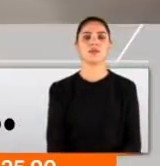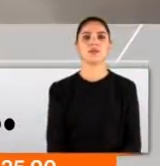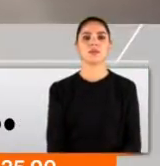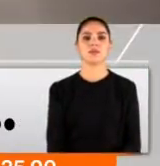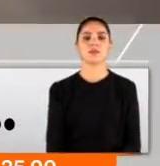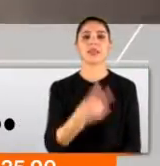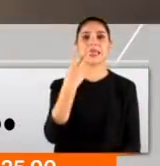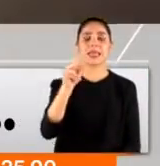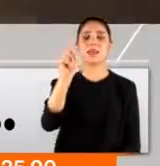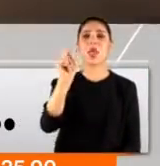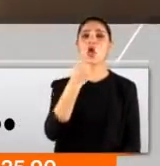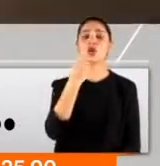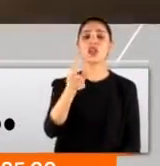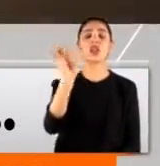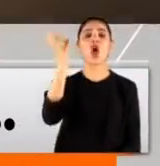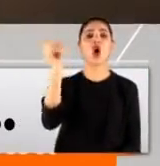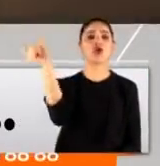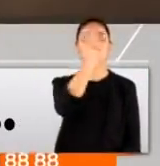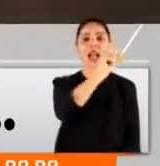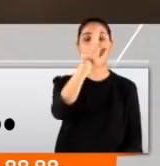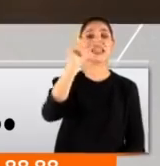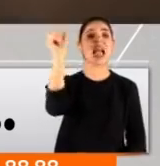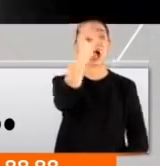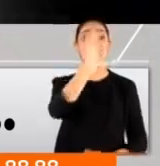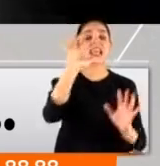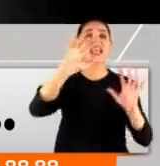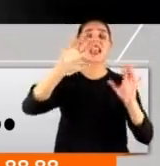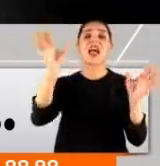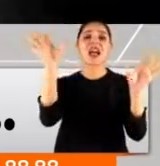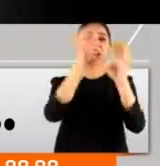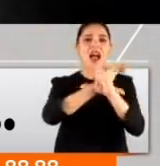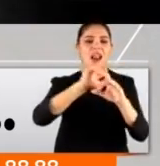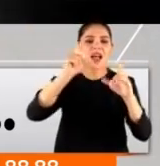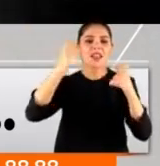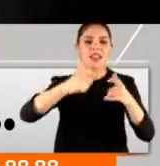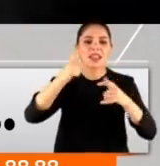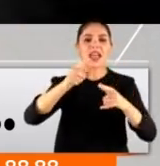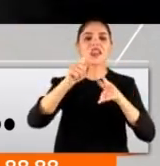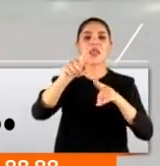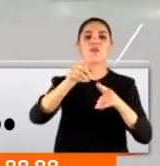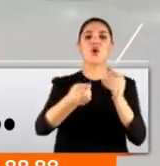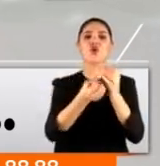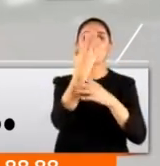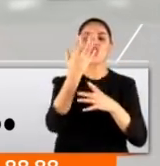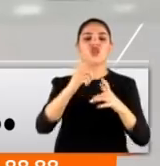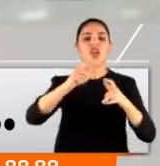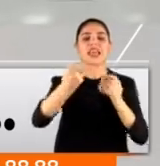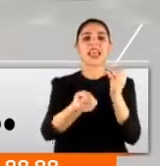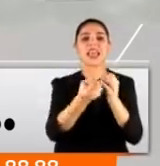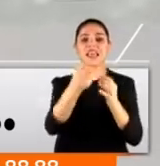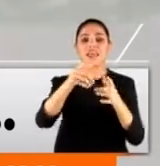2019 yılının Ocak ayında Ay'ın karanlık yüzünde bitki yetiştirmeyi başaran Çin, geliştirdiği teknolojiyle